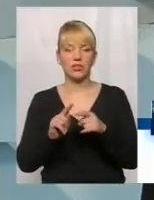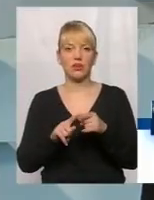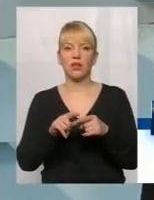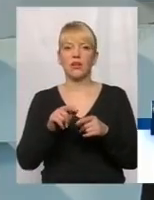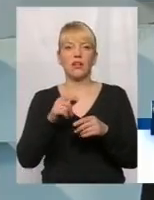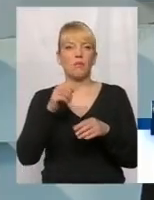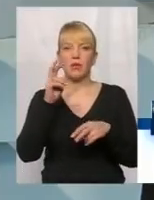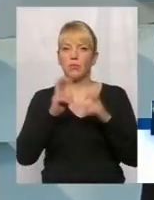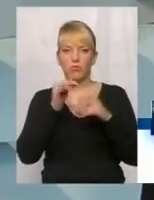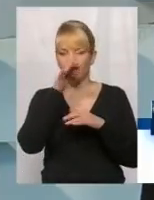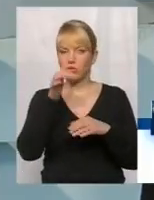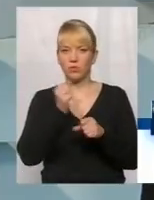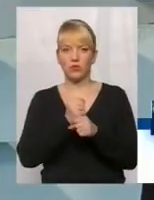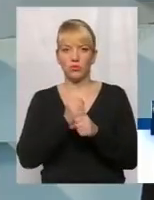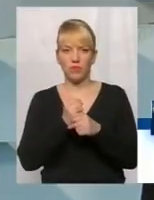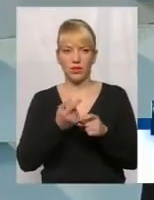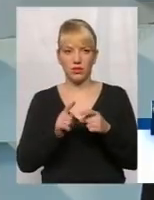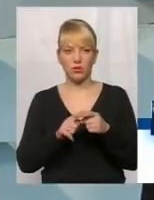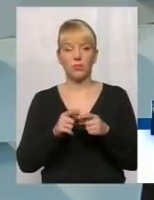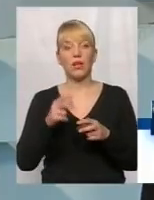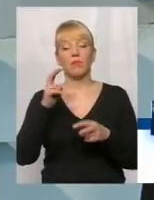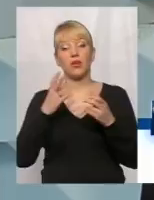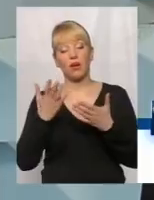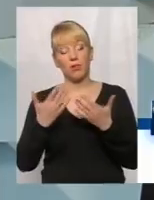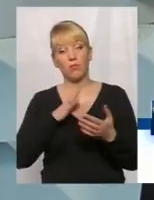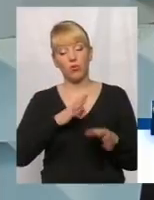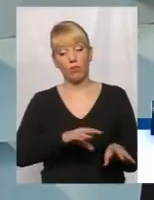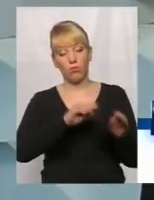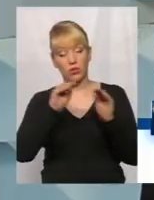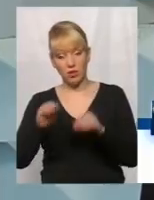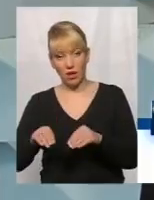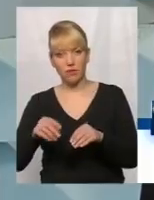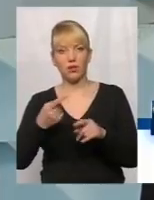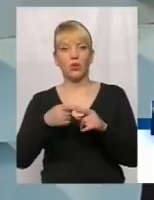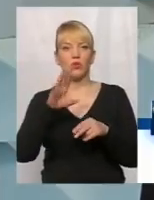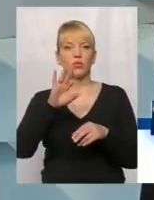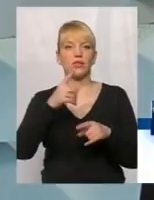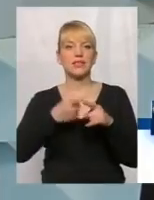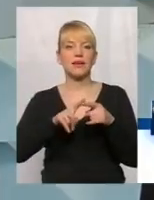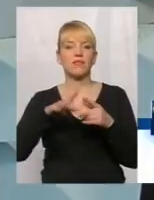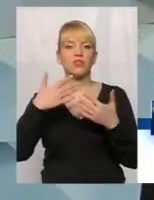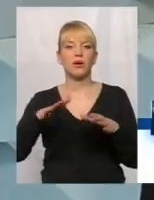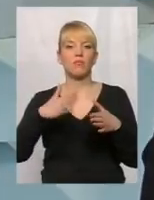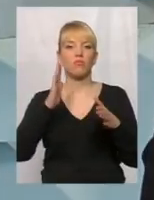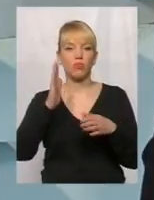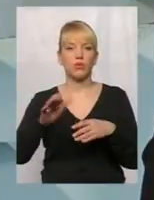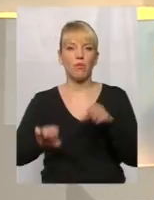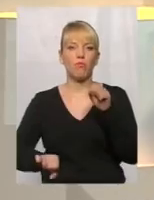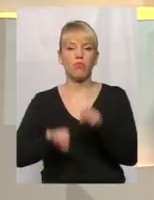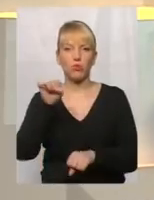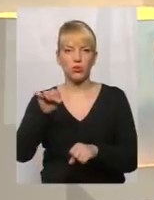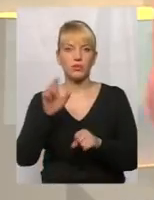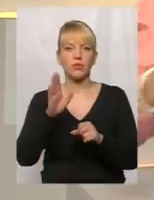поставило його на баланс, почало користуватись на ньому, це було порушення зі сторони бухгалтерського обліку. Тому